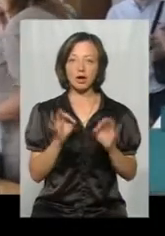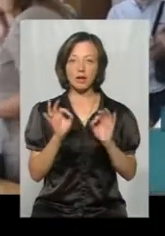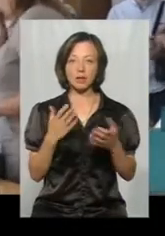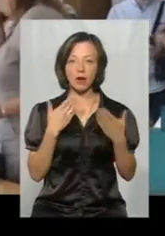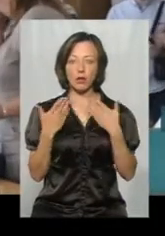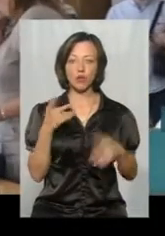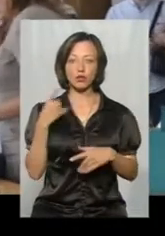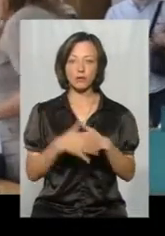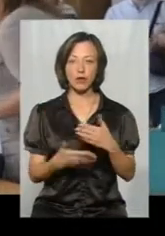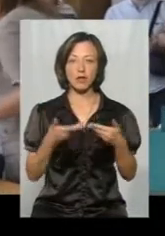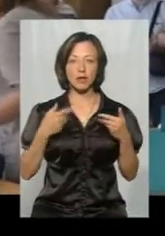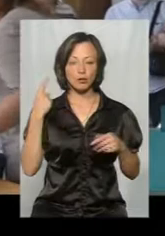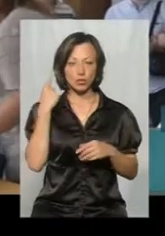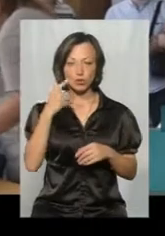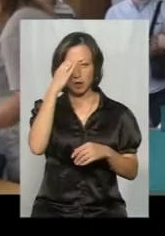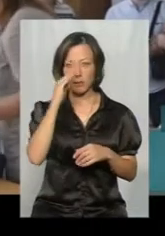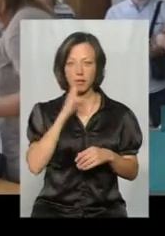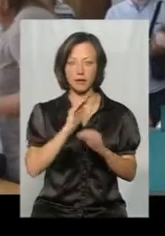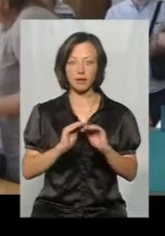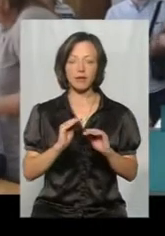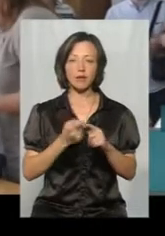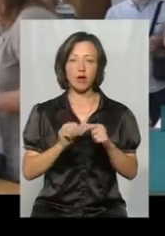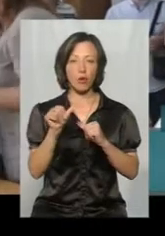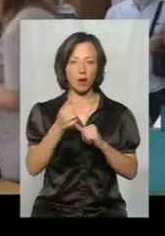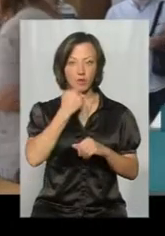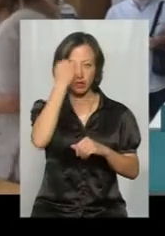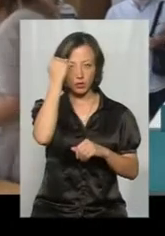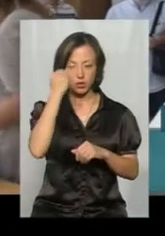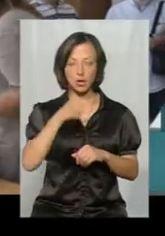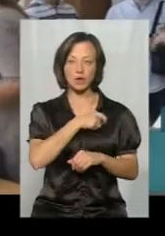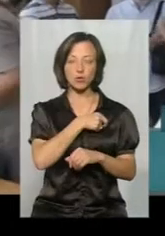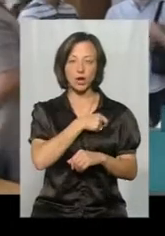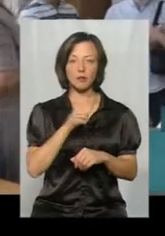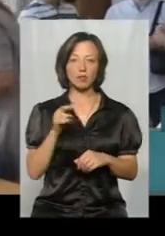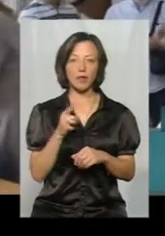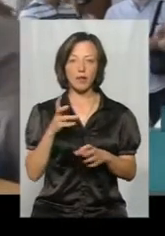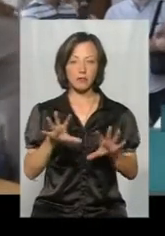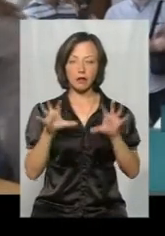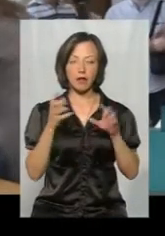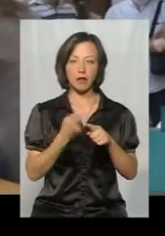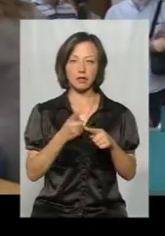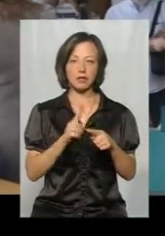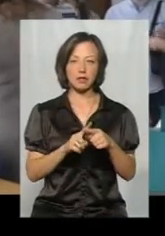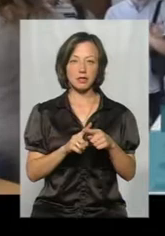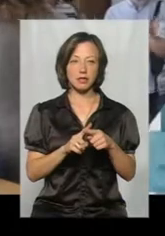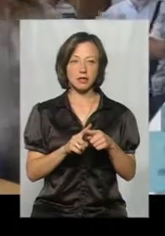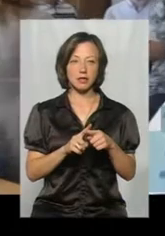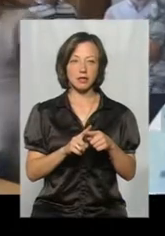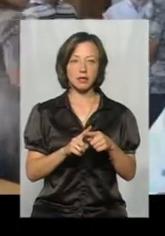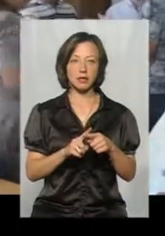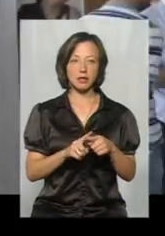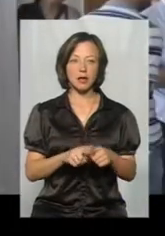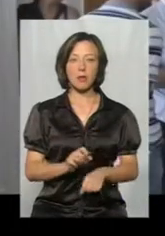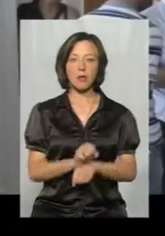є розуміння. Нас почули, почули батьків, за що я окремо вдячна депутатам, що вони не сприйняли цей марш